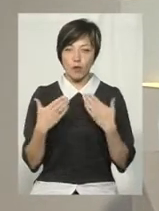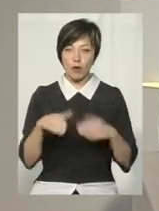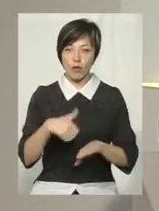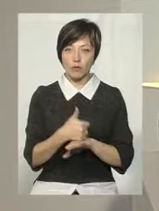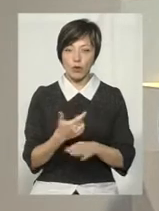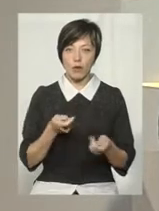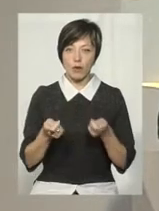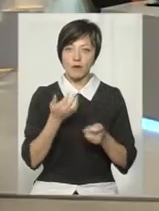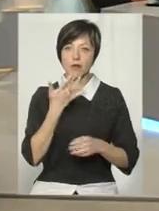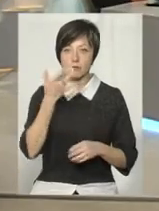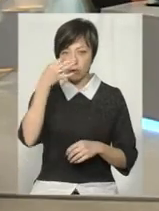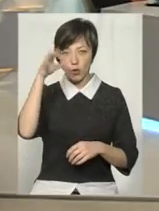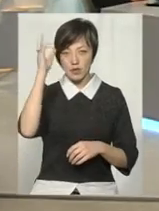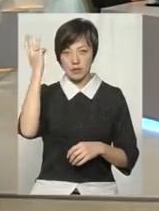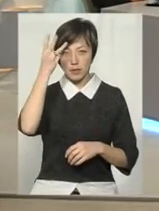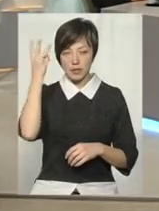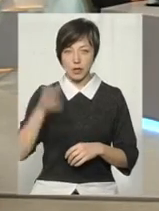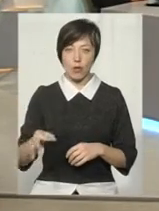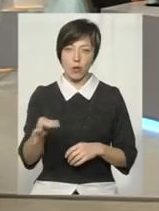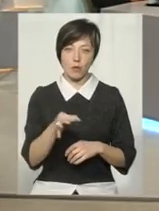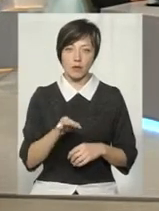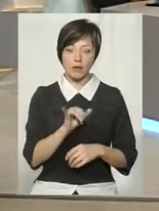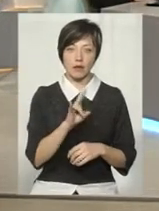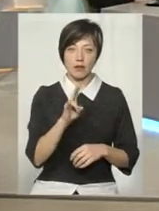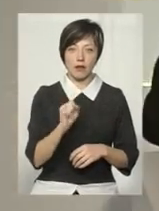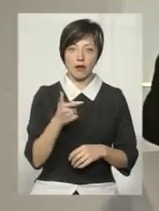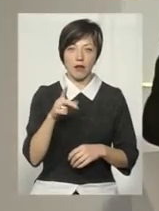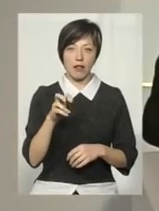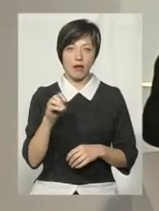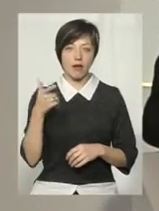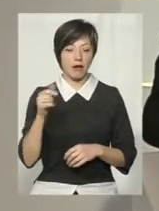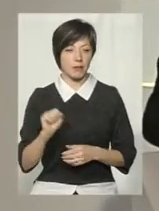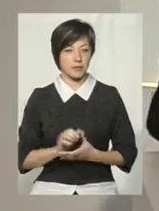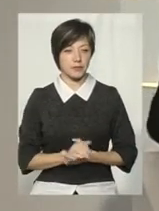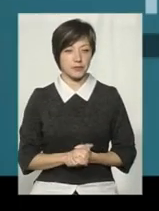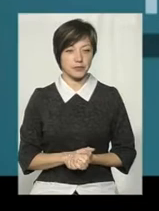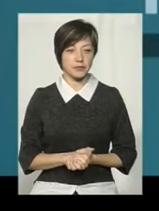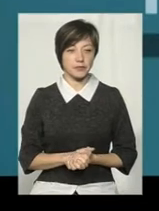управління Національної поліції в Хмельницькій області Інне Глеге. Давайте послухаємо.